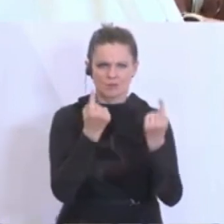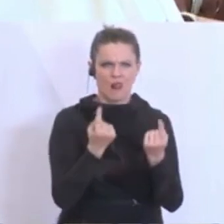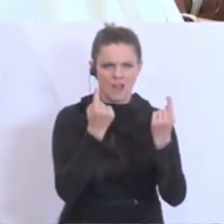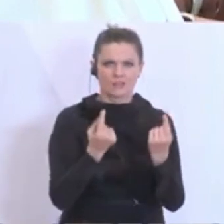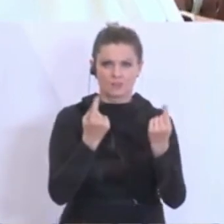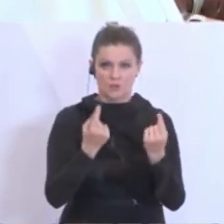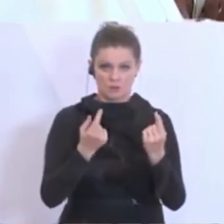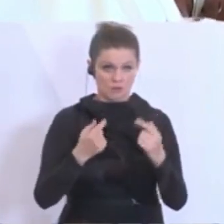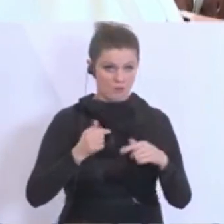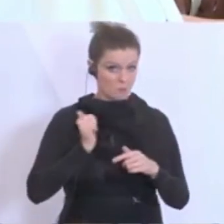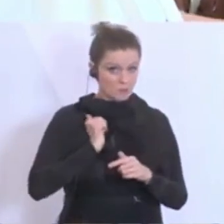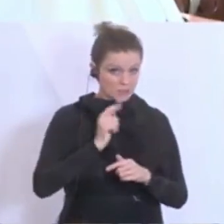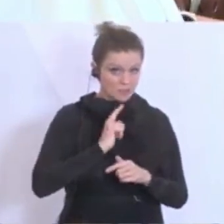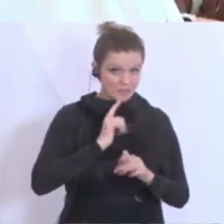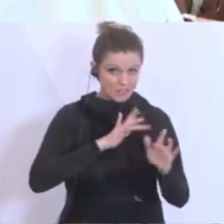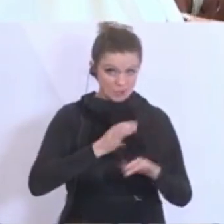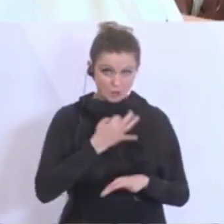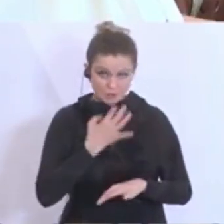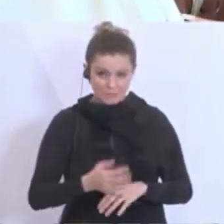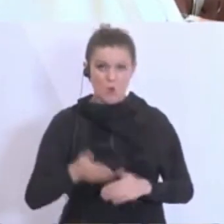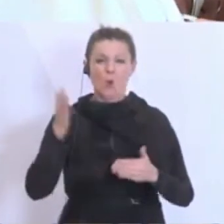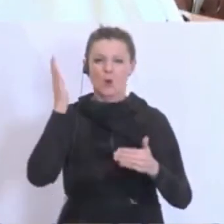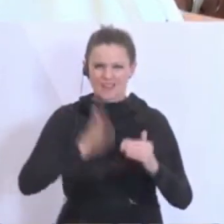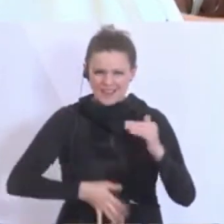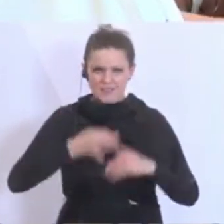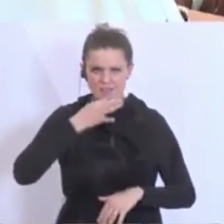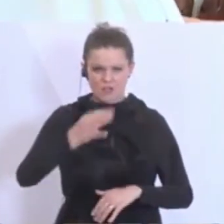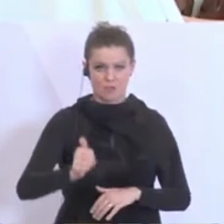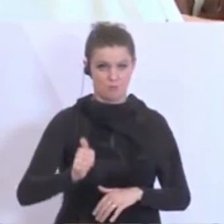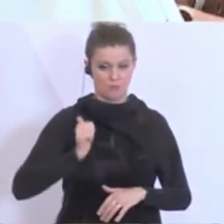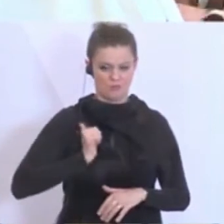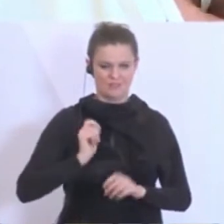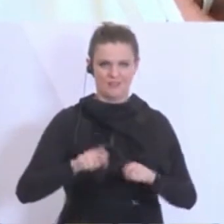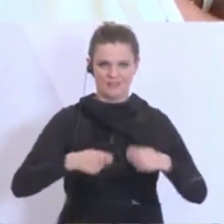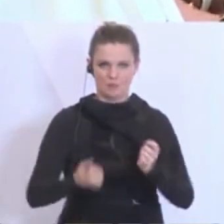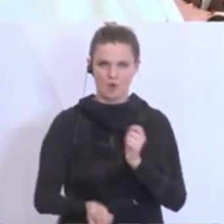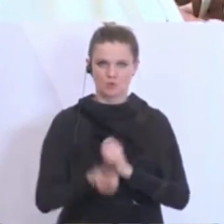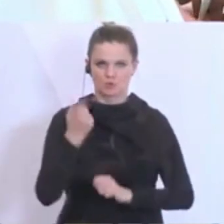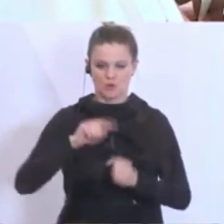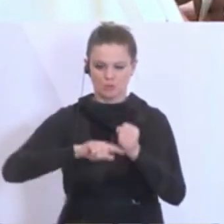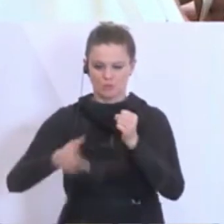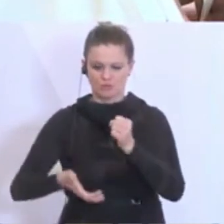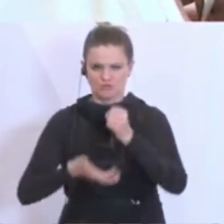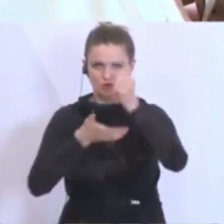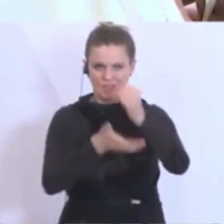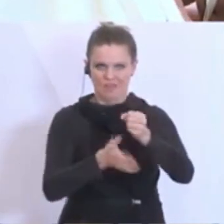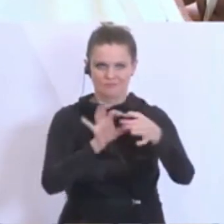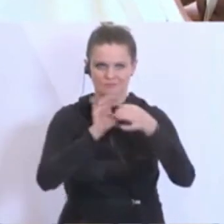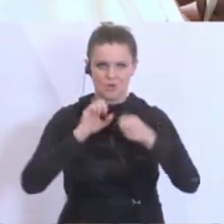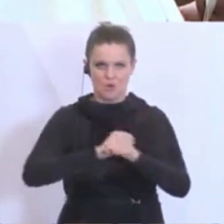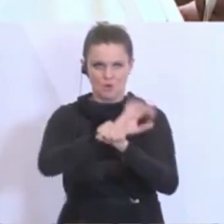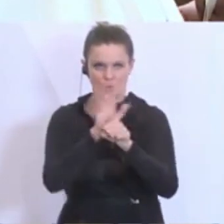Stimmt das, stimmt das nicht? Und die letzte Nachfrage dazu, hat das Bundesheer ein Sonderbudget auch bekommen wegen der Corona-Krise oder nicht?